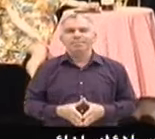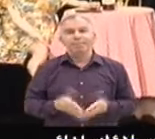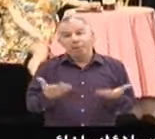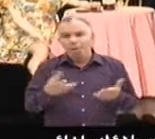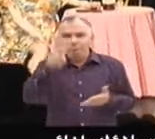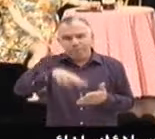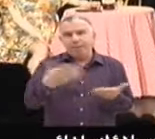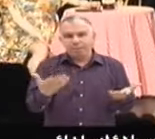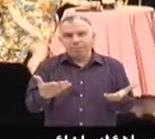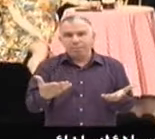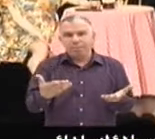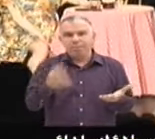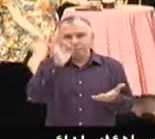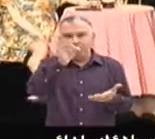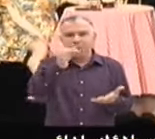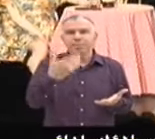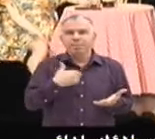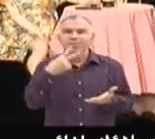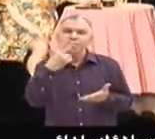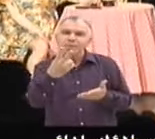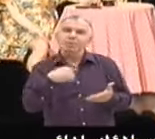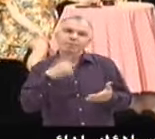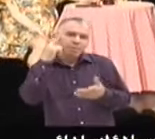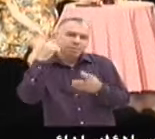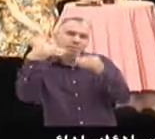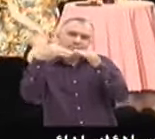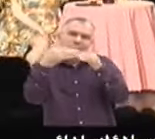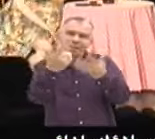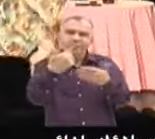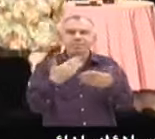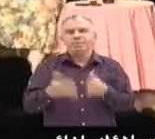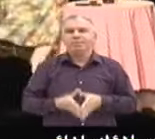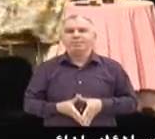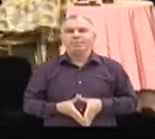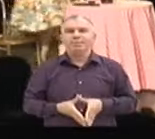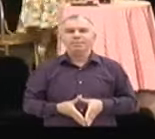justement, je te dirais presque merci si t'avais pas cette condescendance naturelle à mon égard.